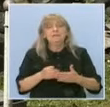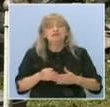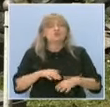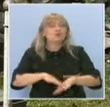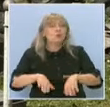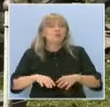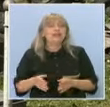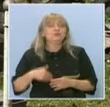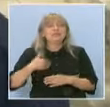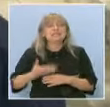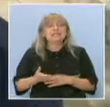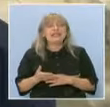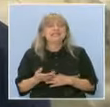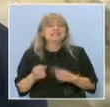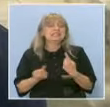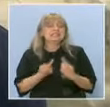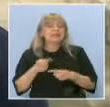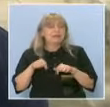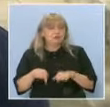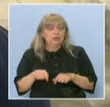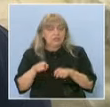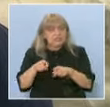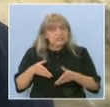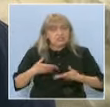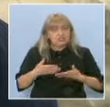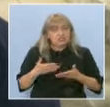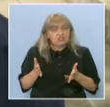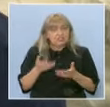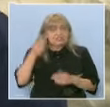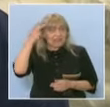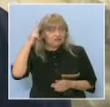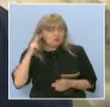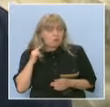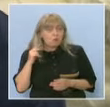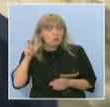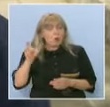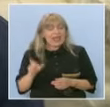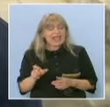си тук. Ти искаш ли да станеш моряк? Бих искал да стана за